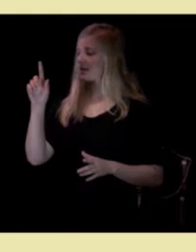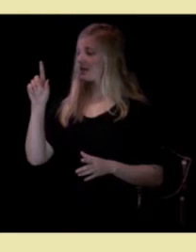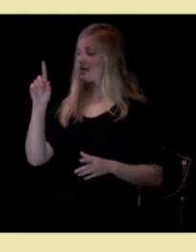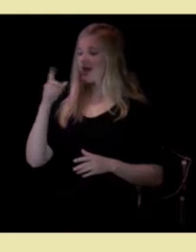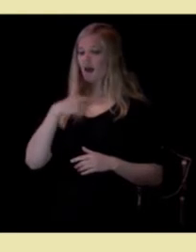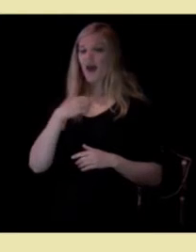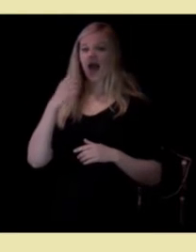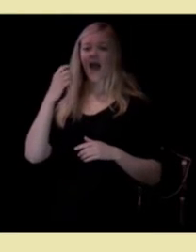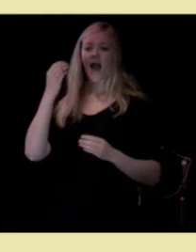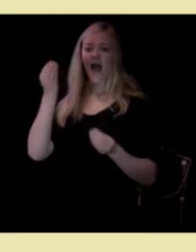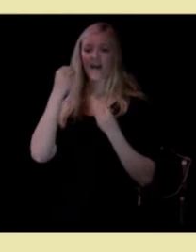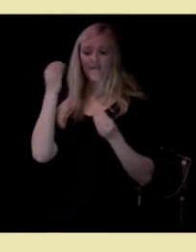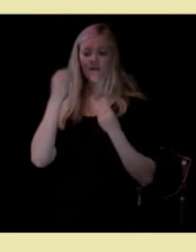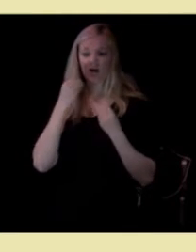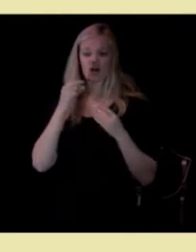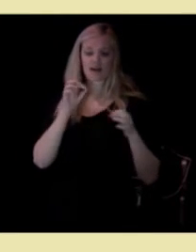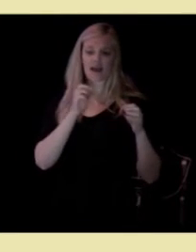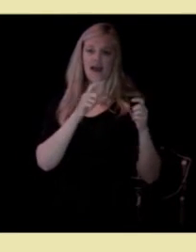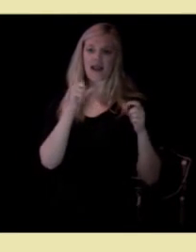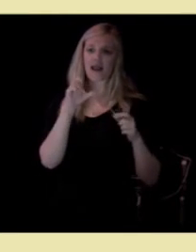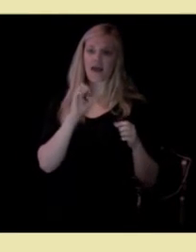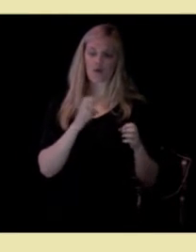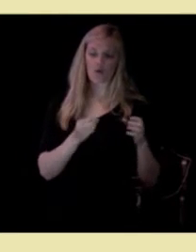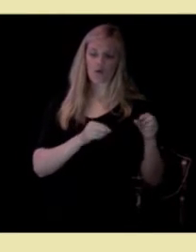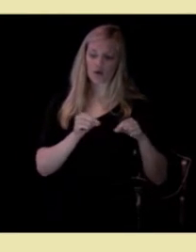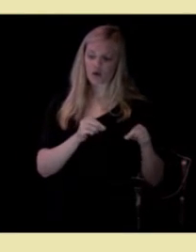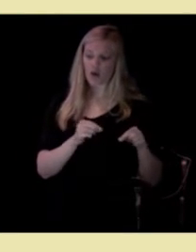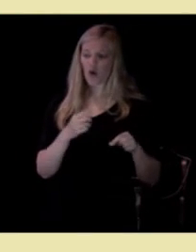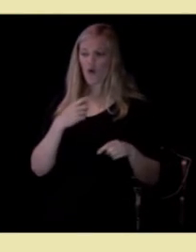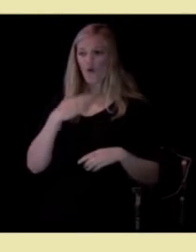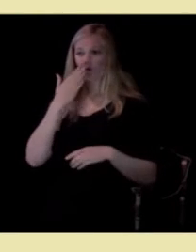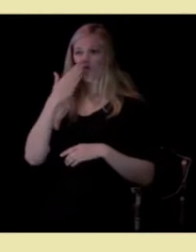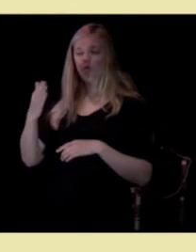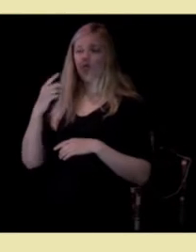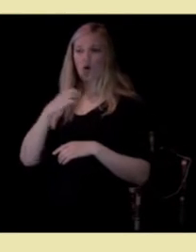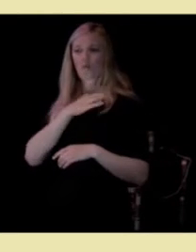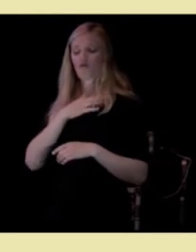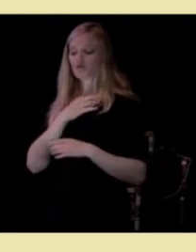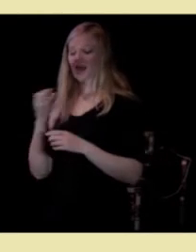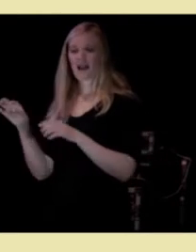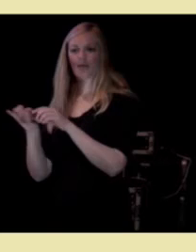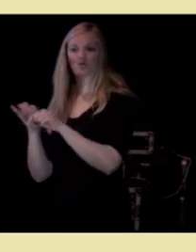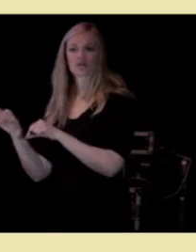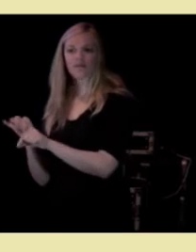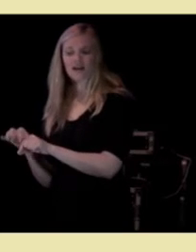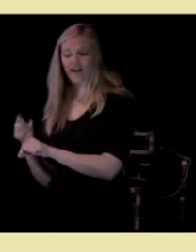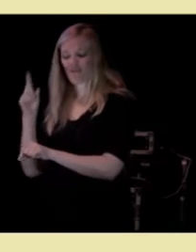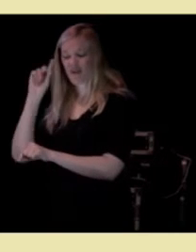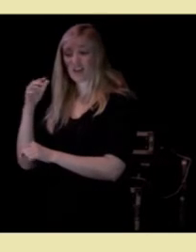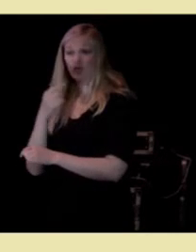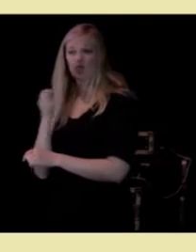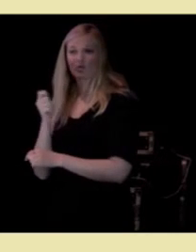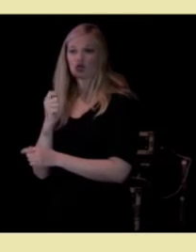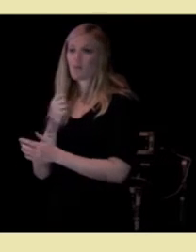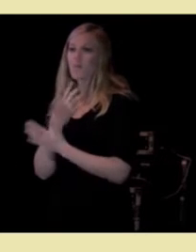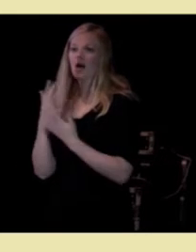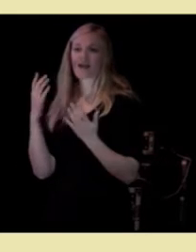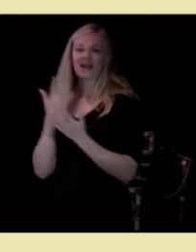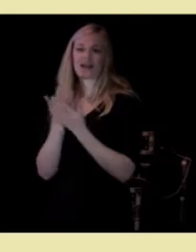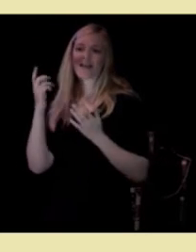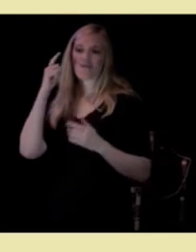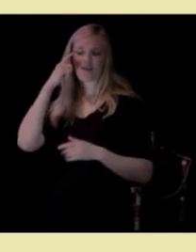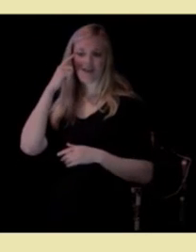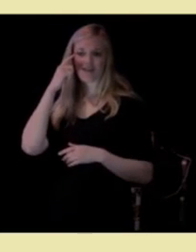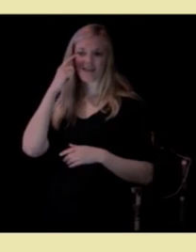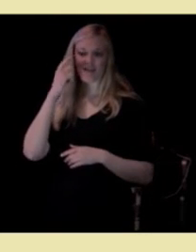erfarne legobyggere og rutinerte pusslespilsproffer vet noe som mange ikke vet. Du nytter